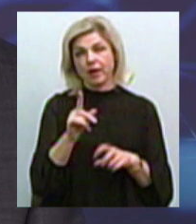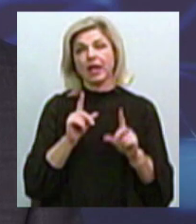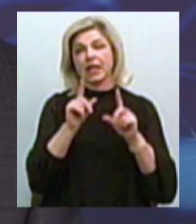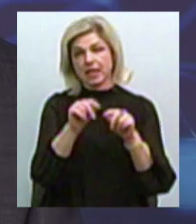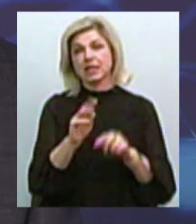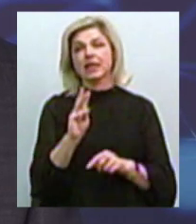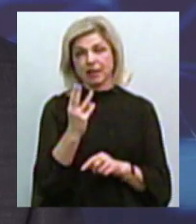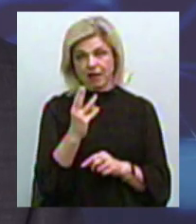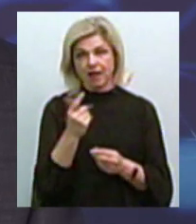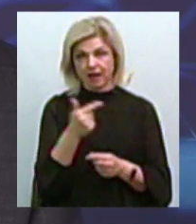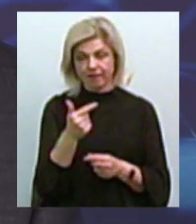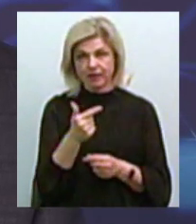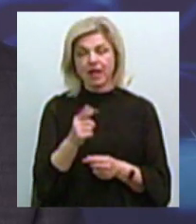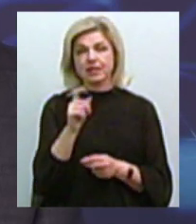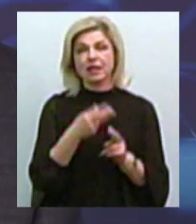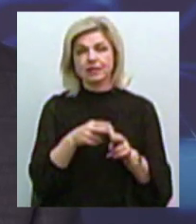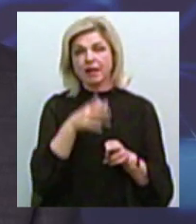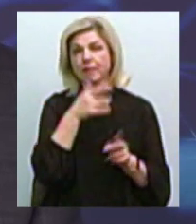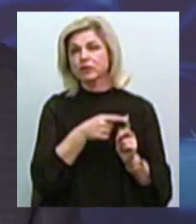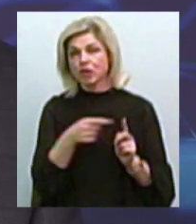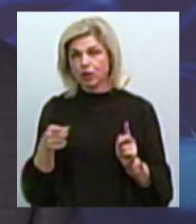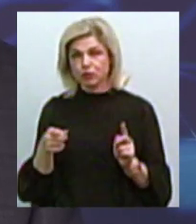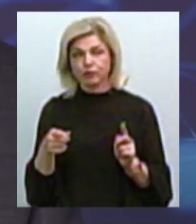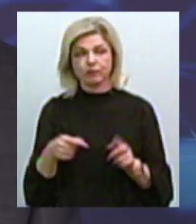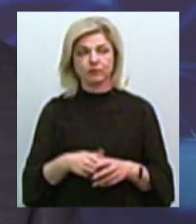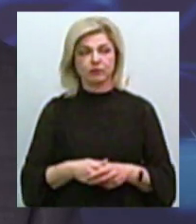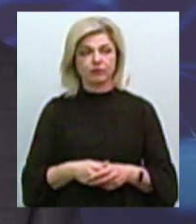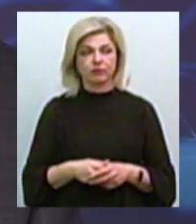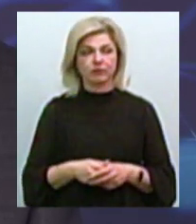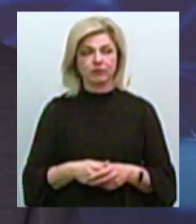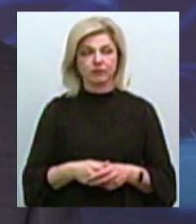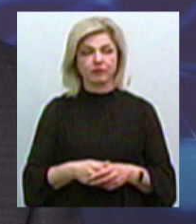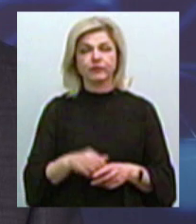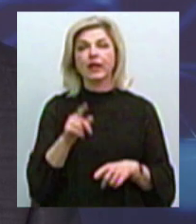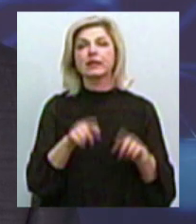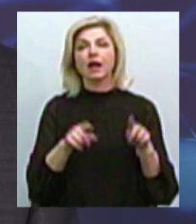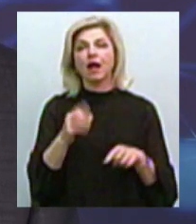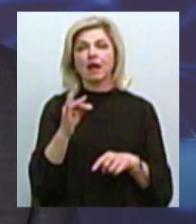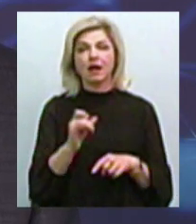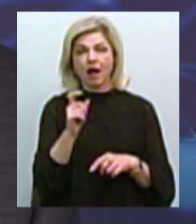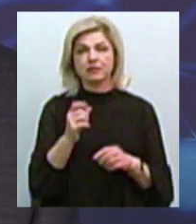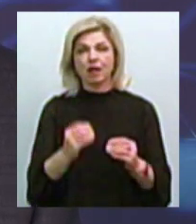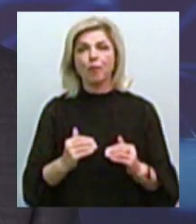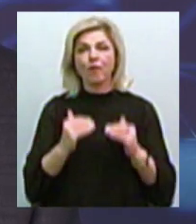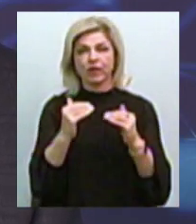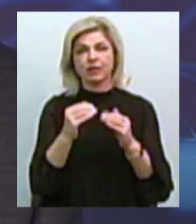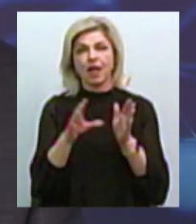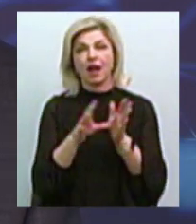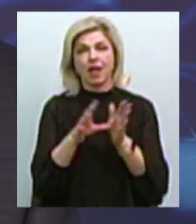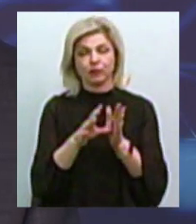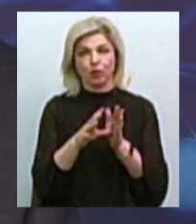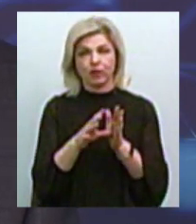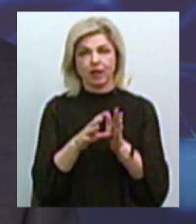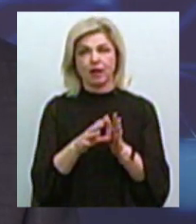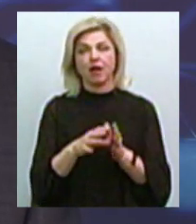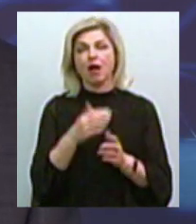гривні. Ну, за цей період часу в декілька разів повисилась електроенергія. В декілька